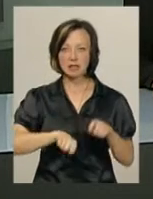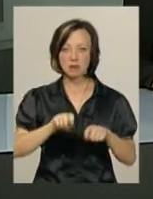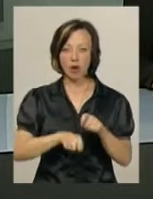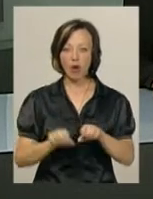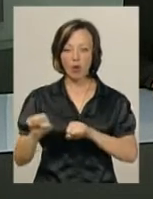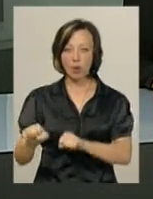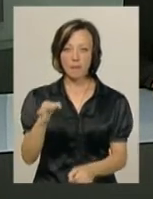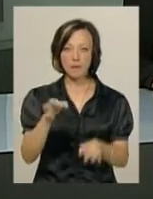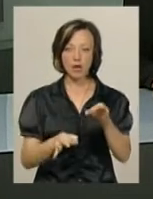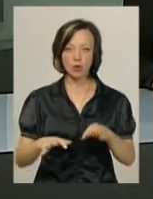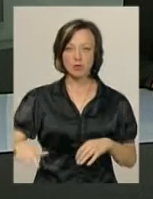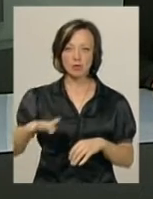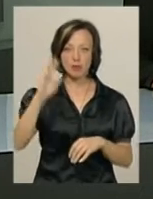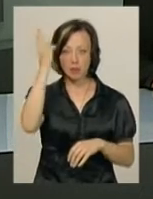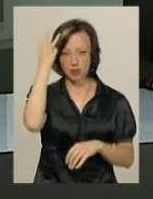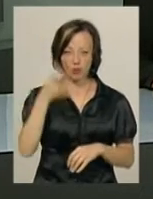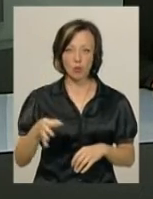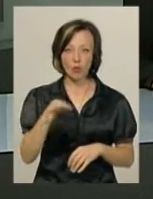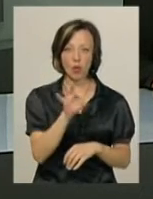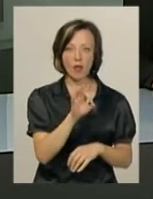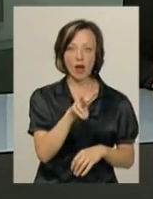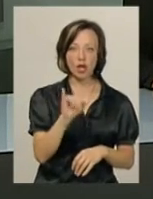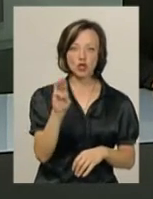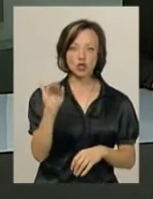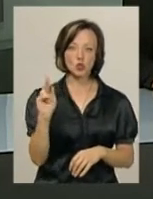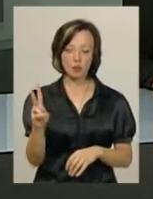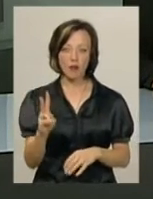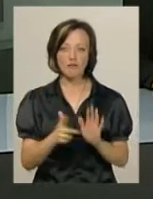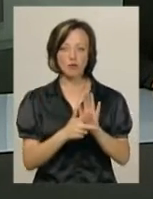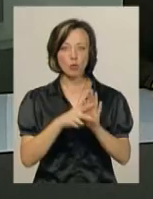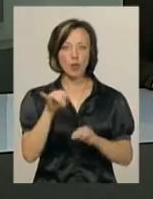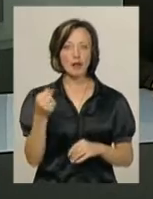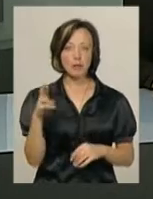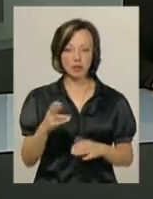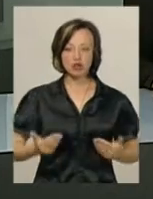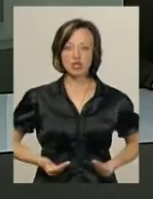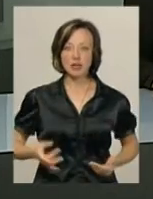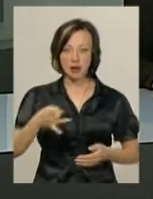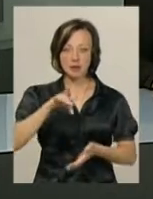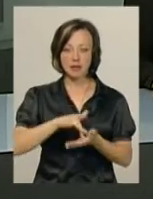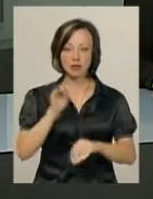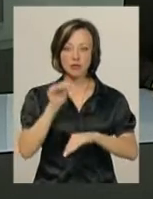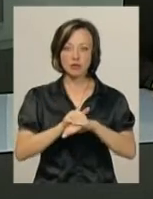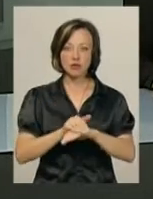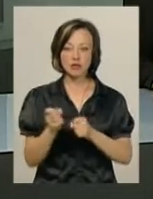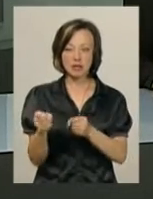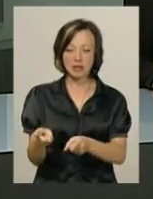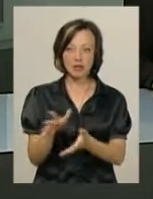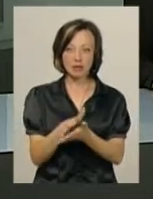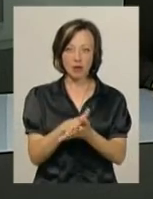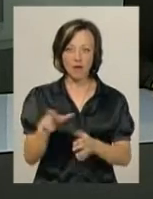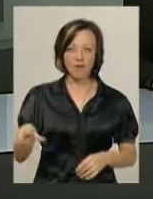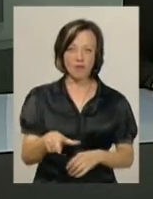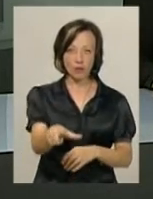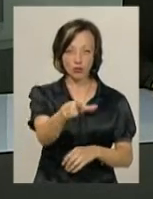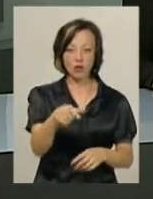навколишнього природного середовища Кмельницької області Олег Ліщук. 8 липня, нагадаємо, жителі райцентру зафіксували скидання нечистоту